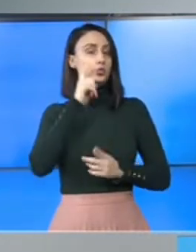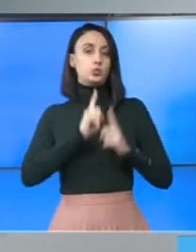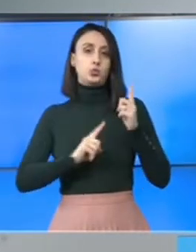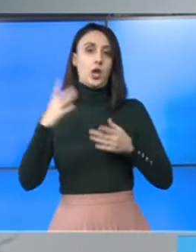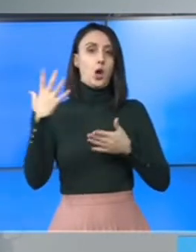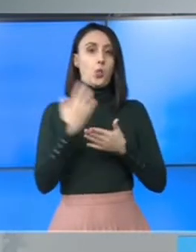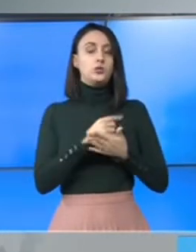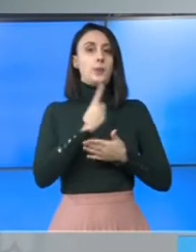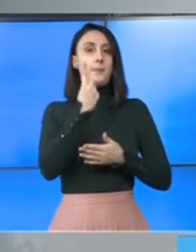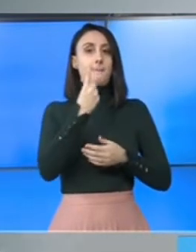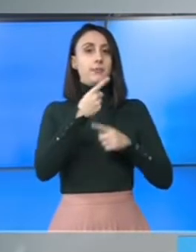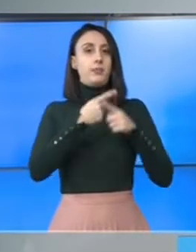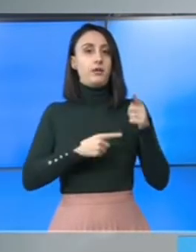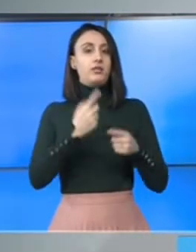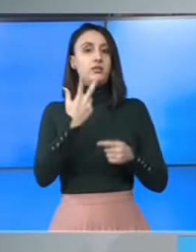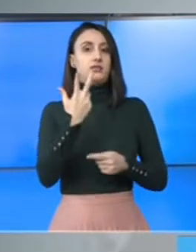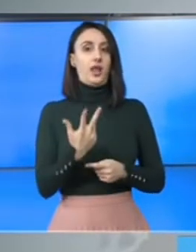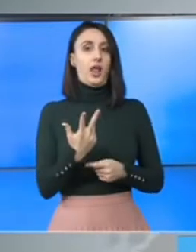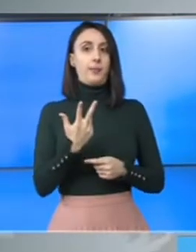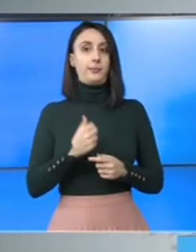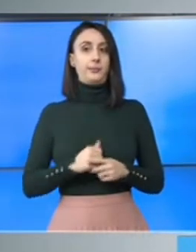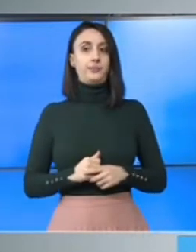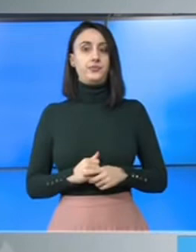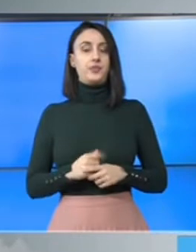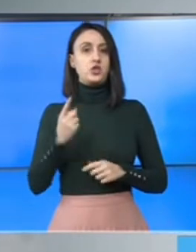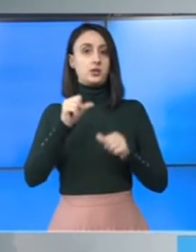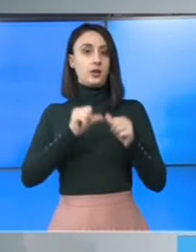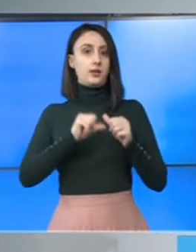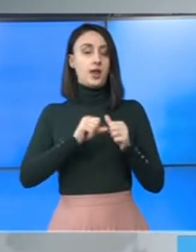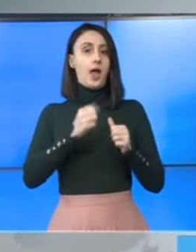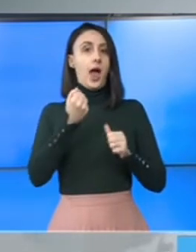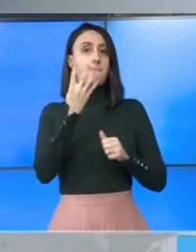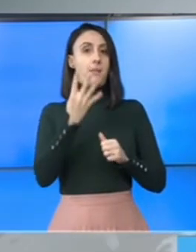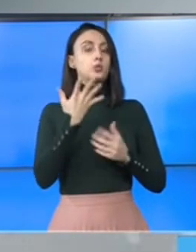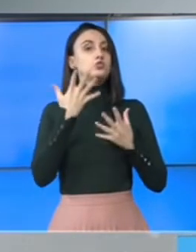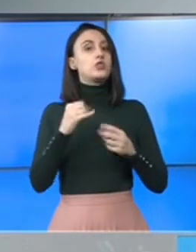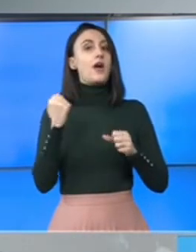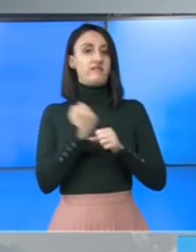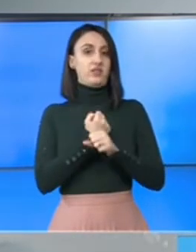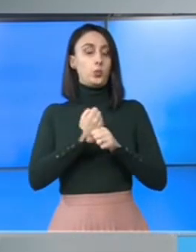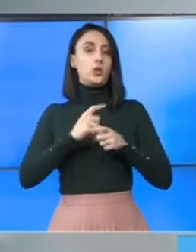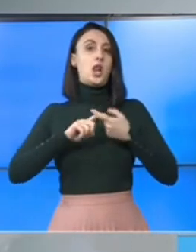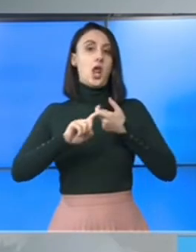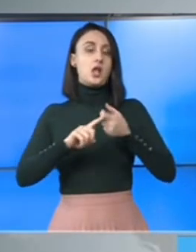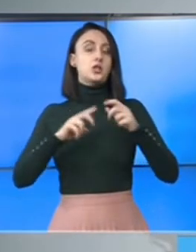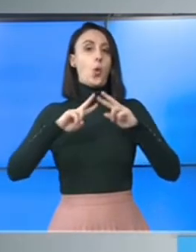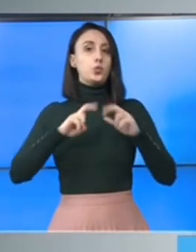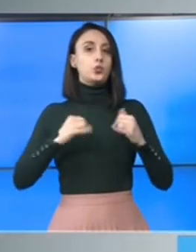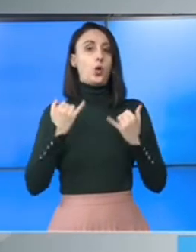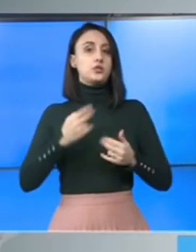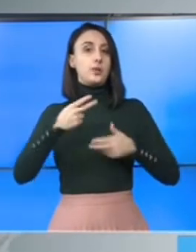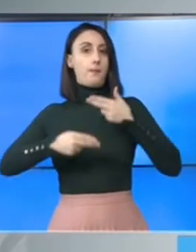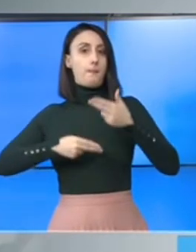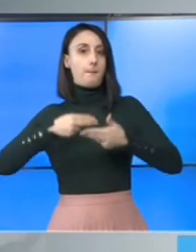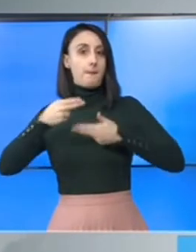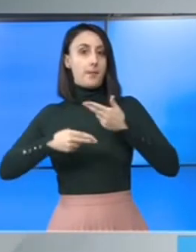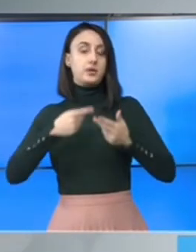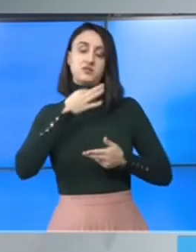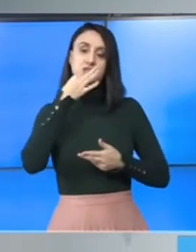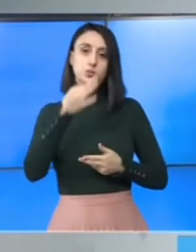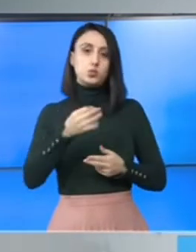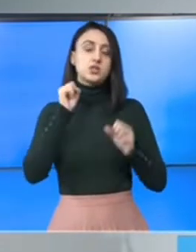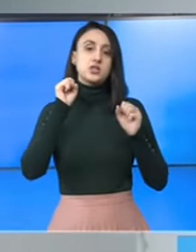umplem prima treimea acestei foaie A4 cu ceea ce a făcut legat de controlul acestei pandemiei. Și vă spun